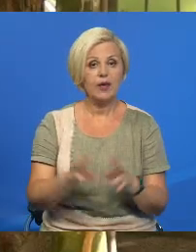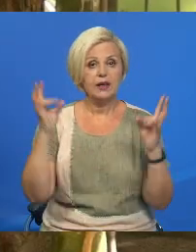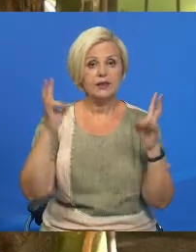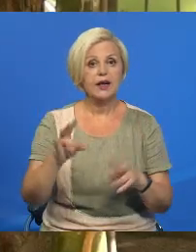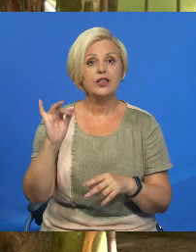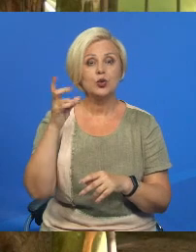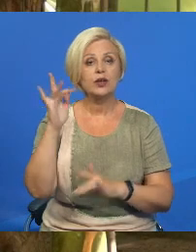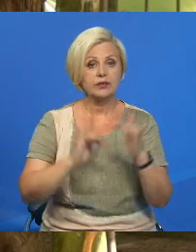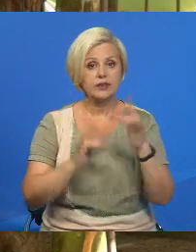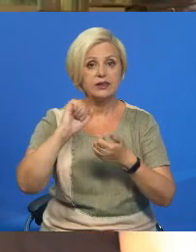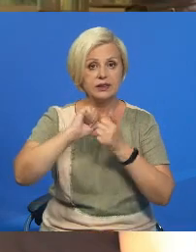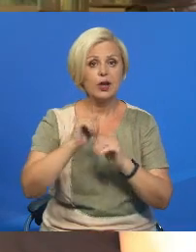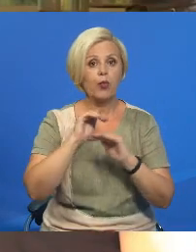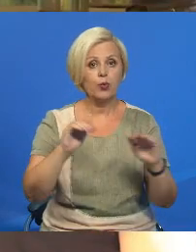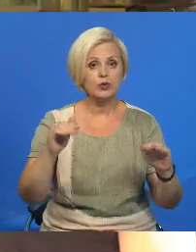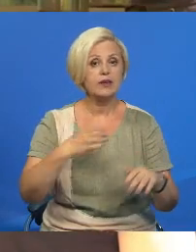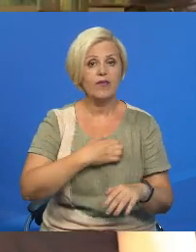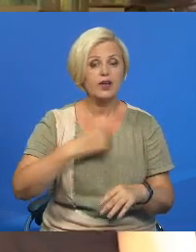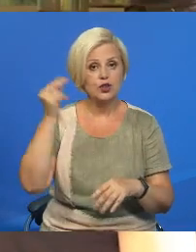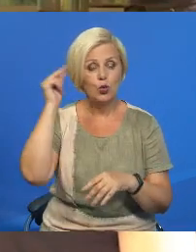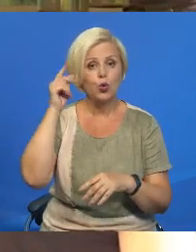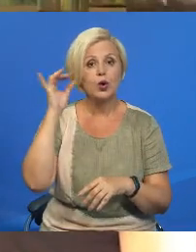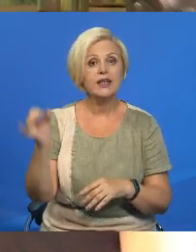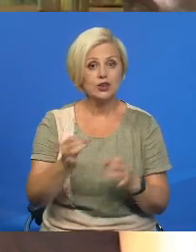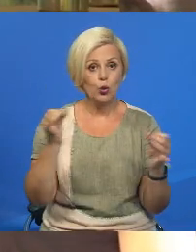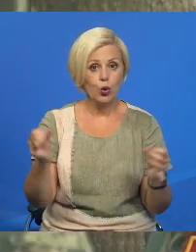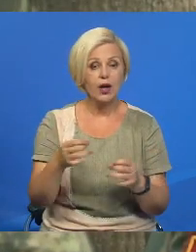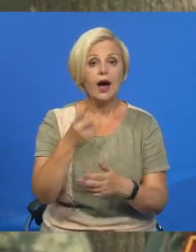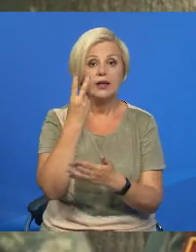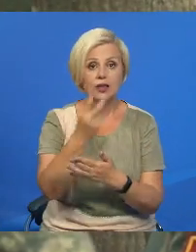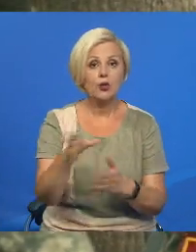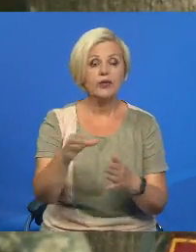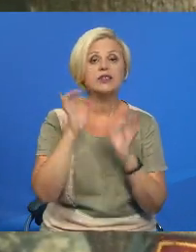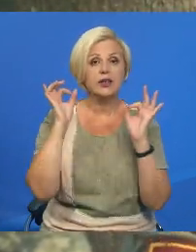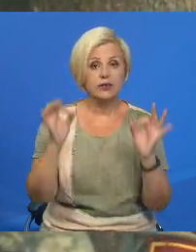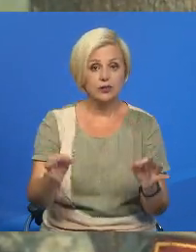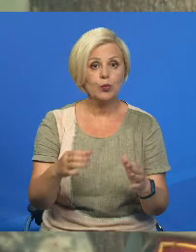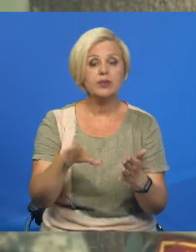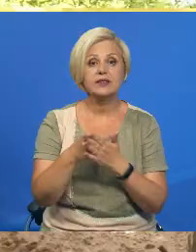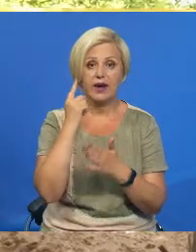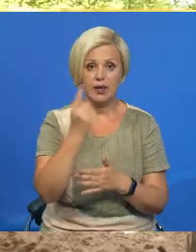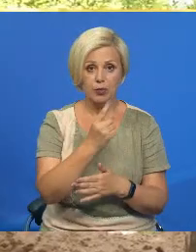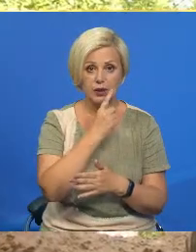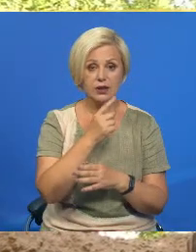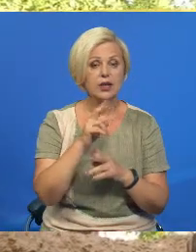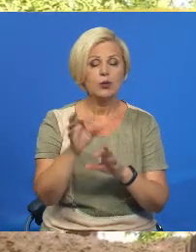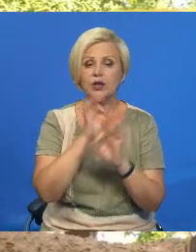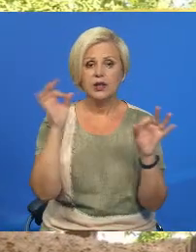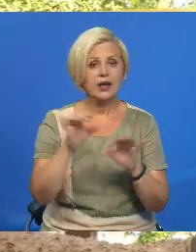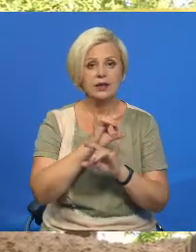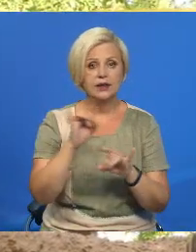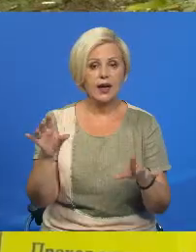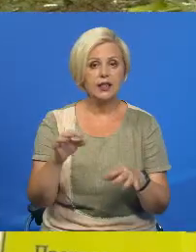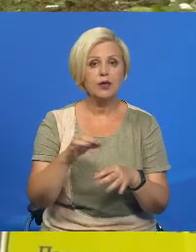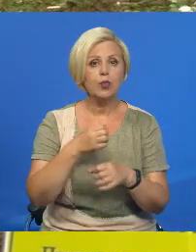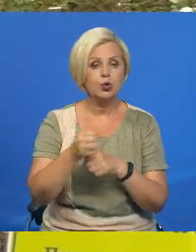Чонковского лесу запомнится детям, найважнейший урок истории. Яны побачили усю правду, но властные вочи. И тому николи не станутся хверой тех,